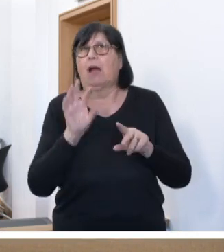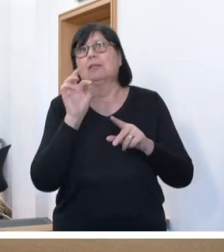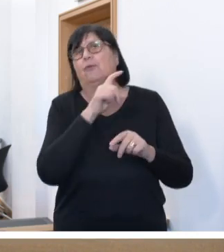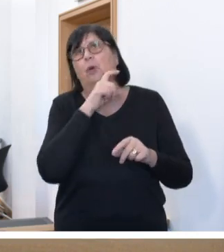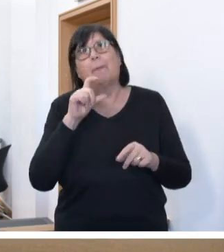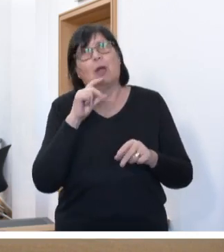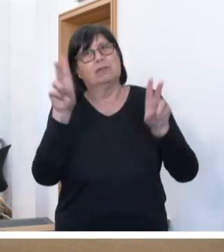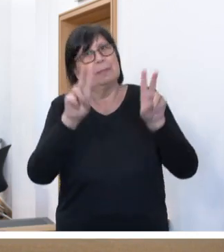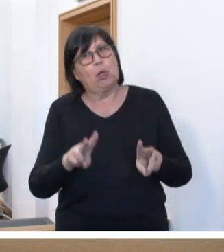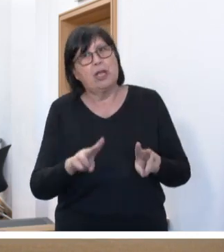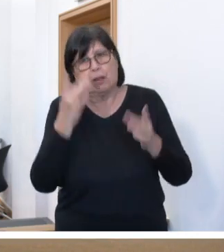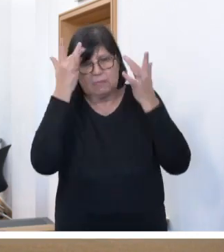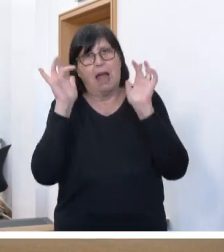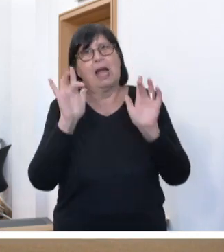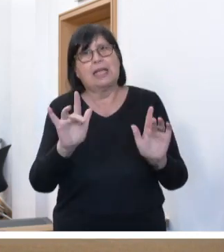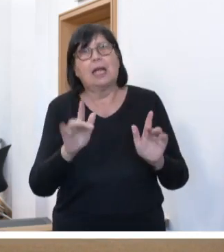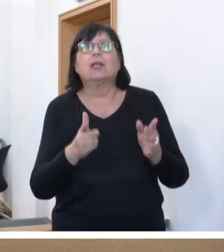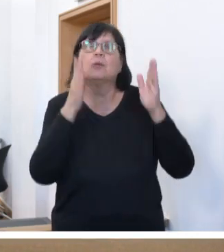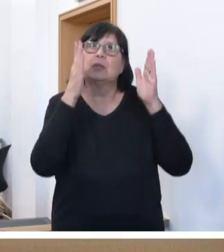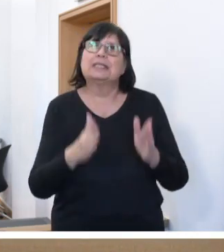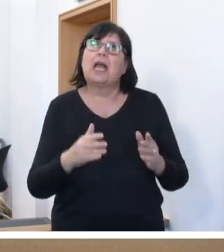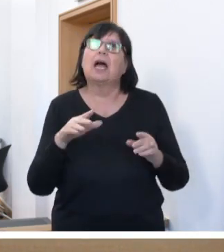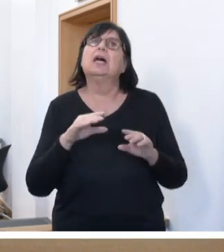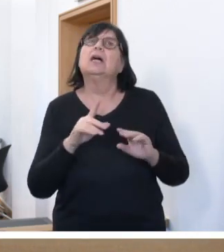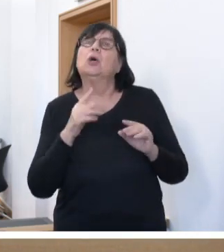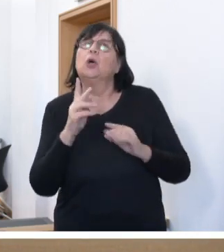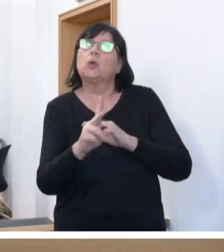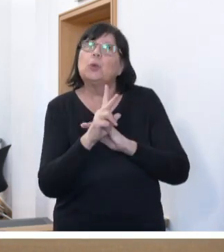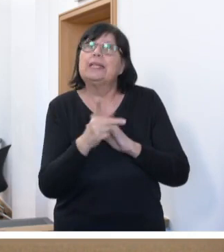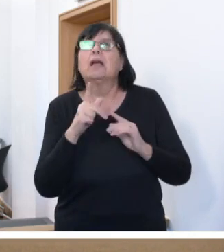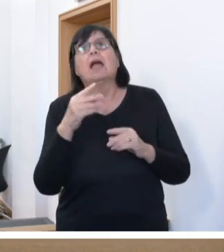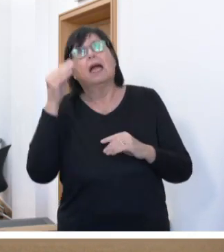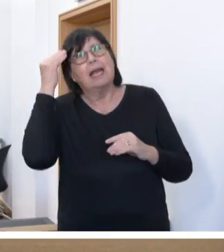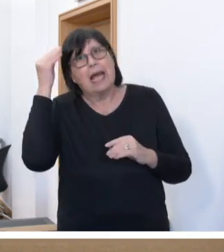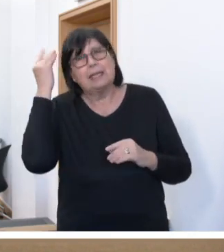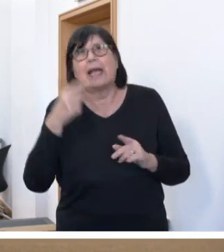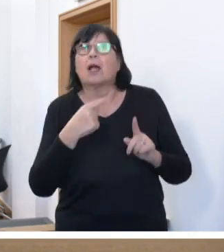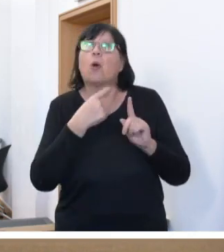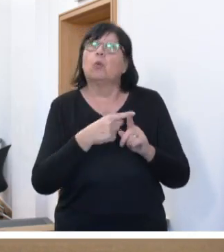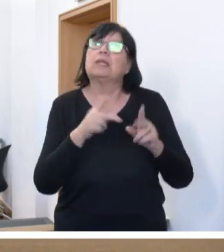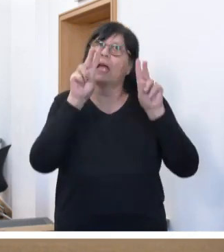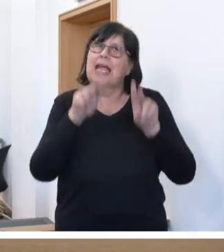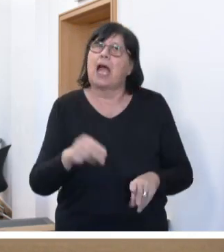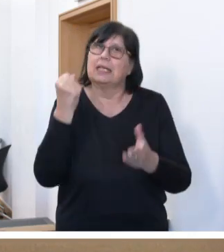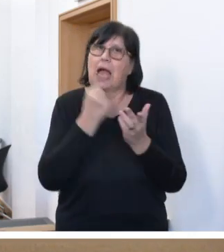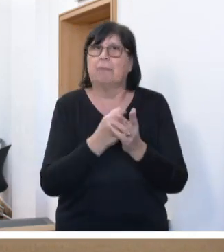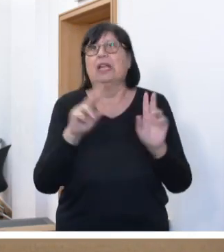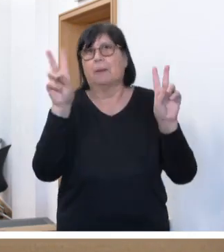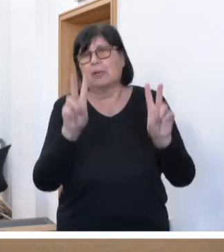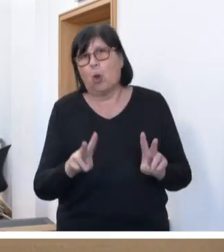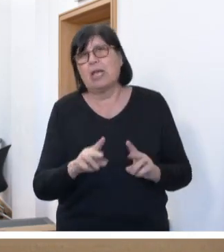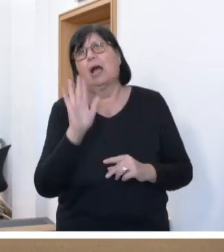die Anerkennung von Sachkundelehrgängen und eine stärkere Anbindung von ehrenamtlichen Betreuern an die